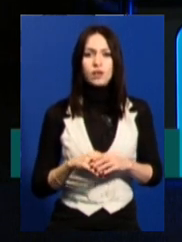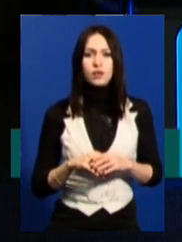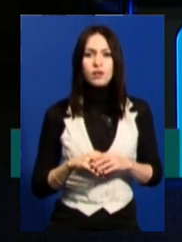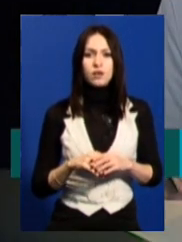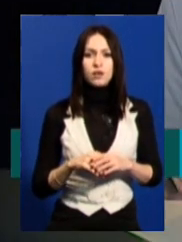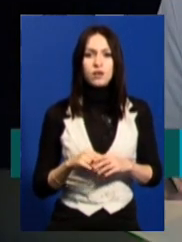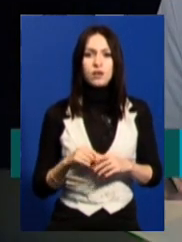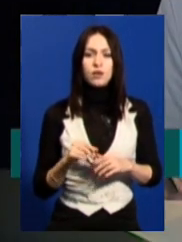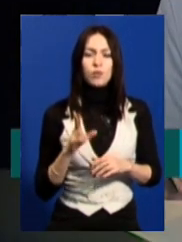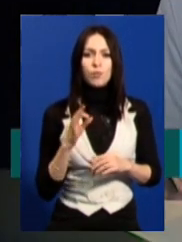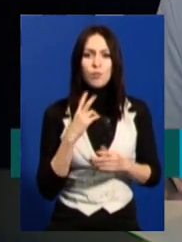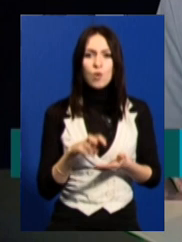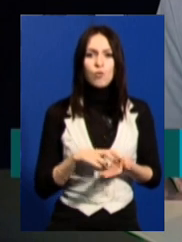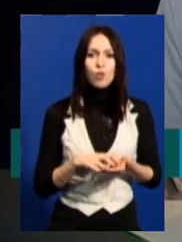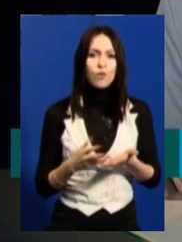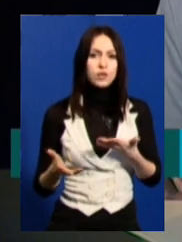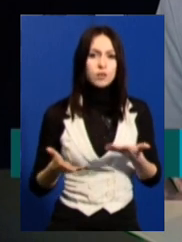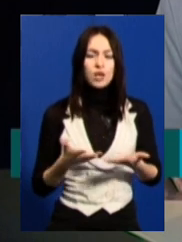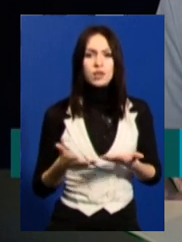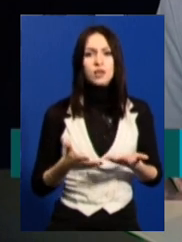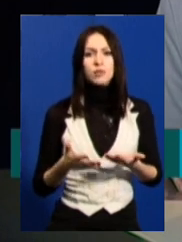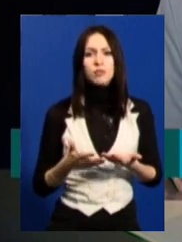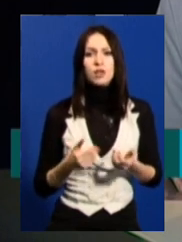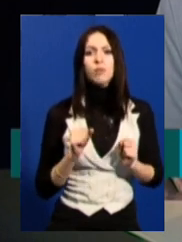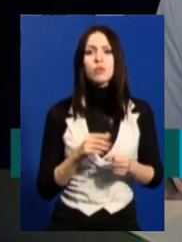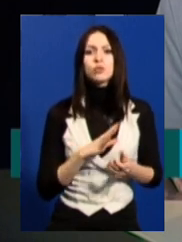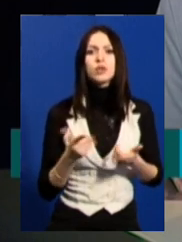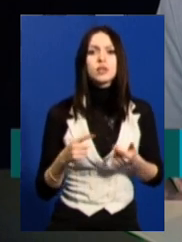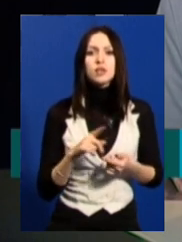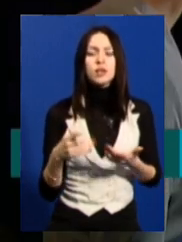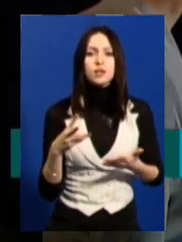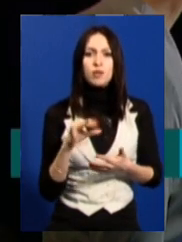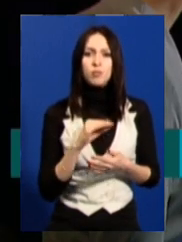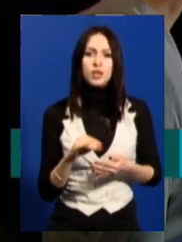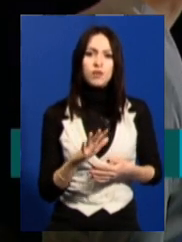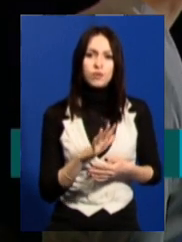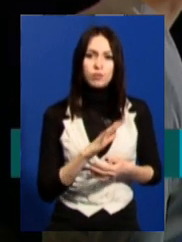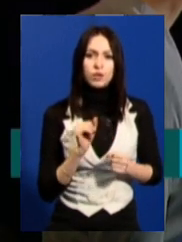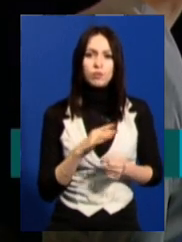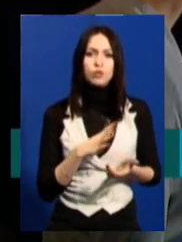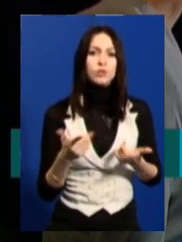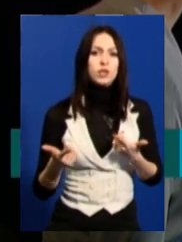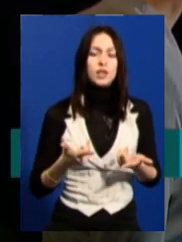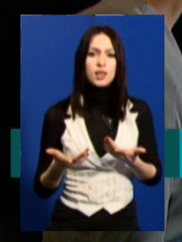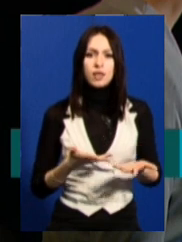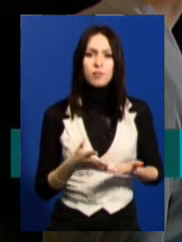Побоюванням були. Побоюванням якихось. Може, десь якісь міфи були. Може, десь якісь...